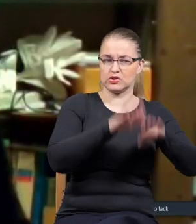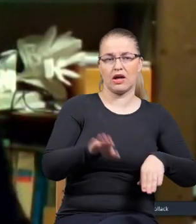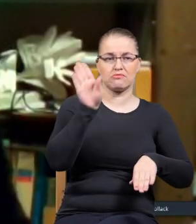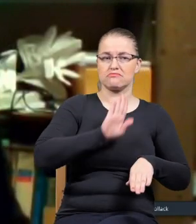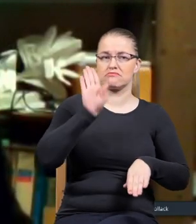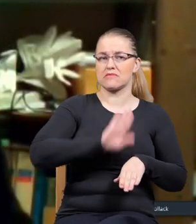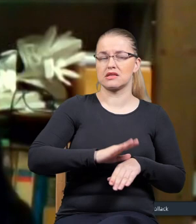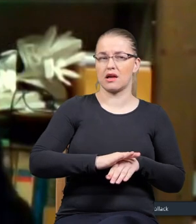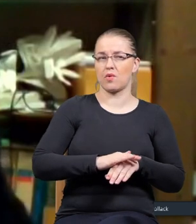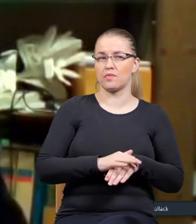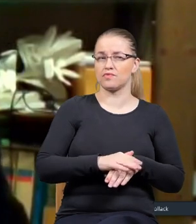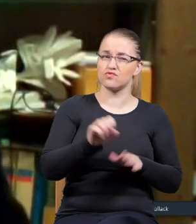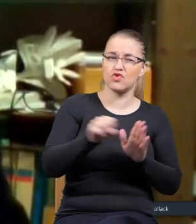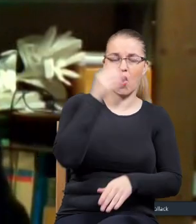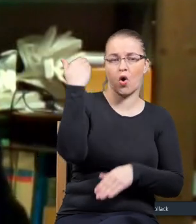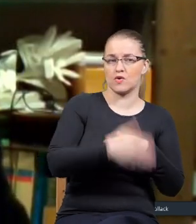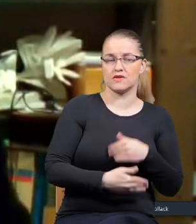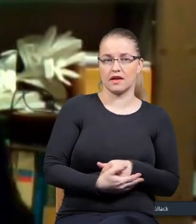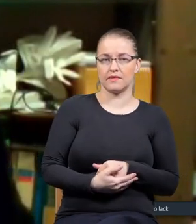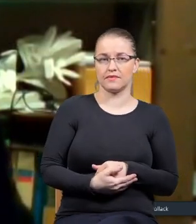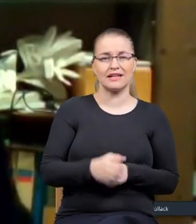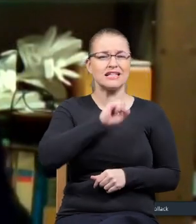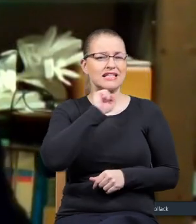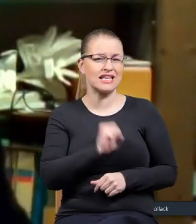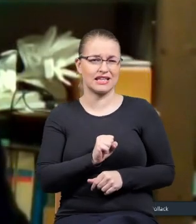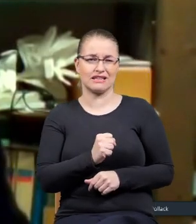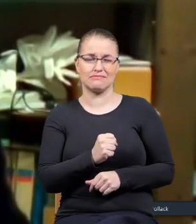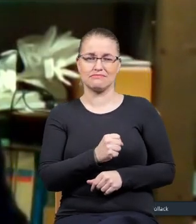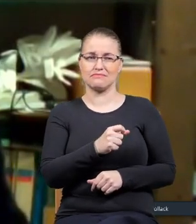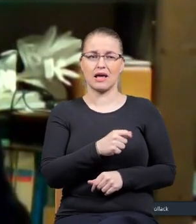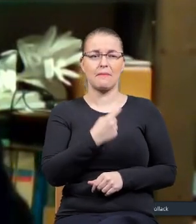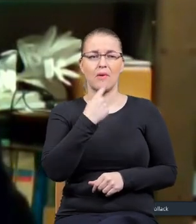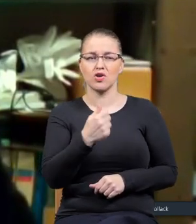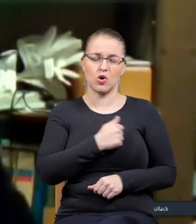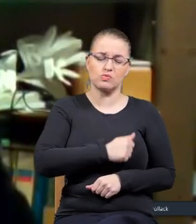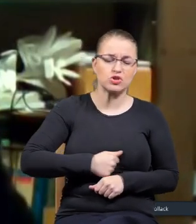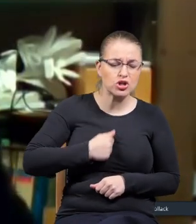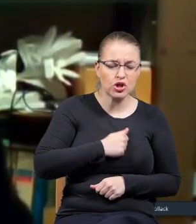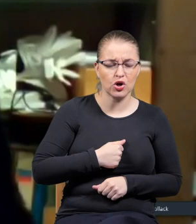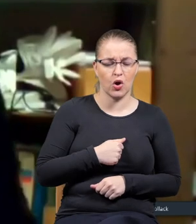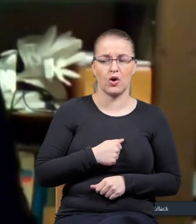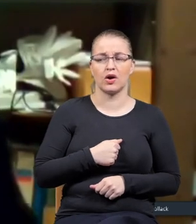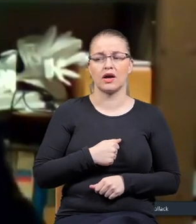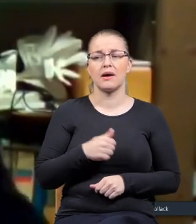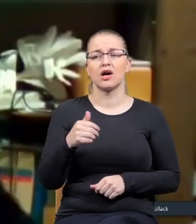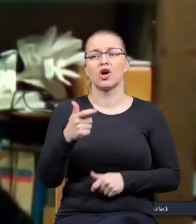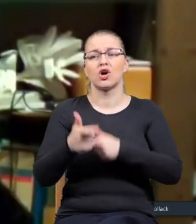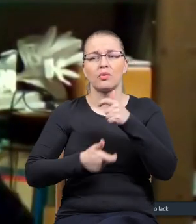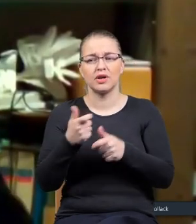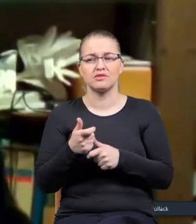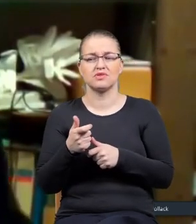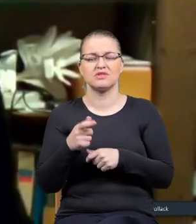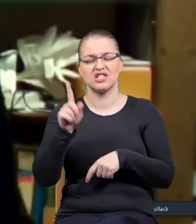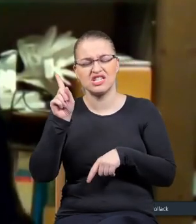była. Prawda? Aż do końca. nikt nie powiedziała się, przykro nam, że może robiliśmy jakiś